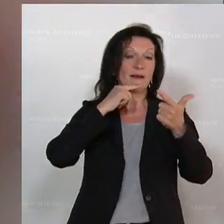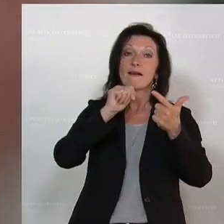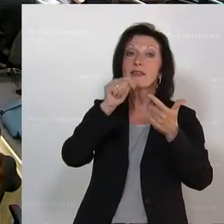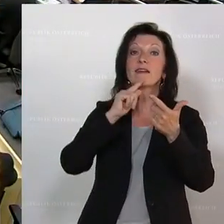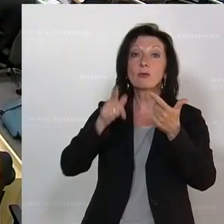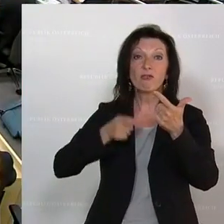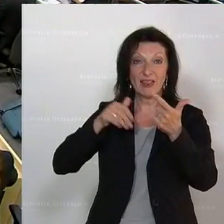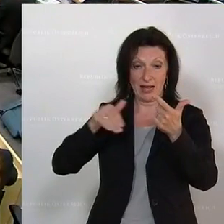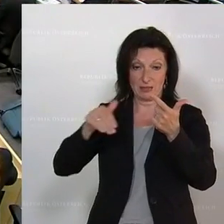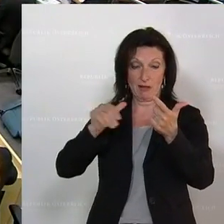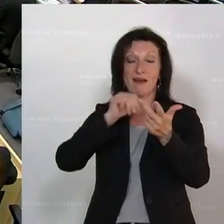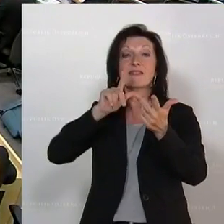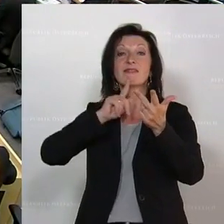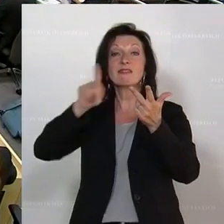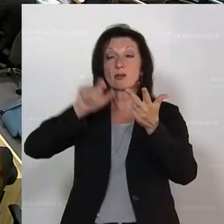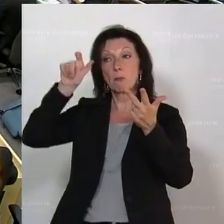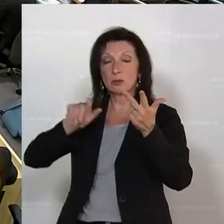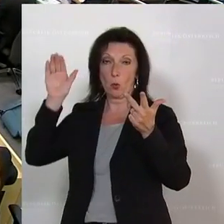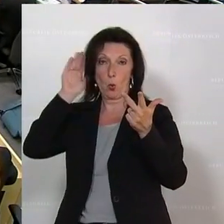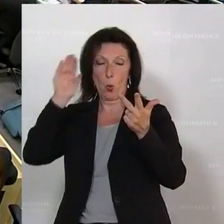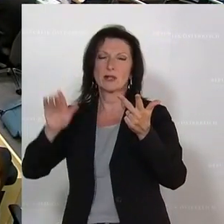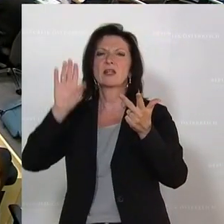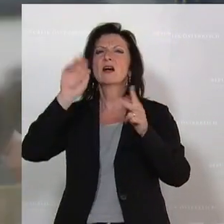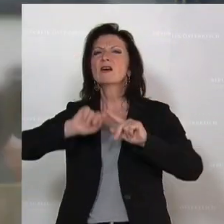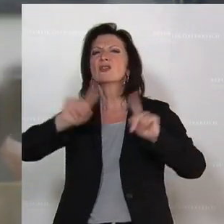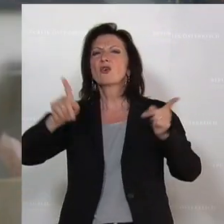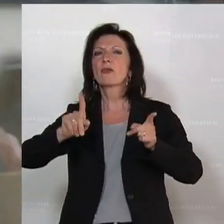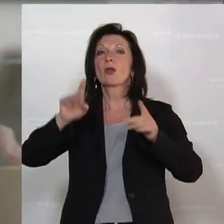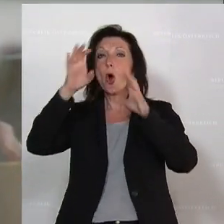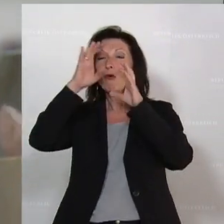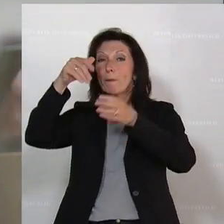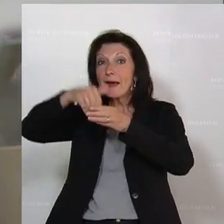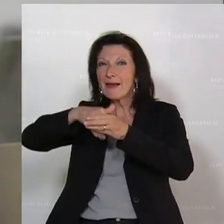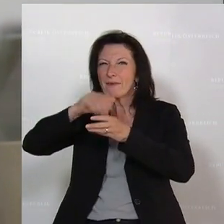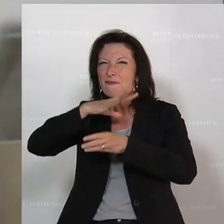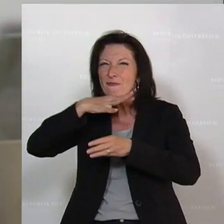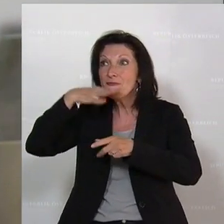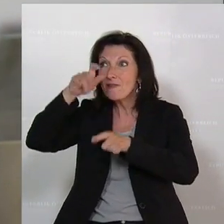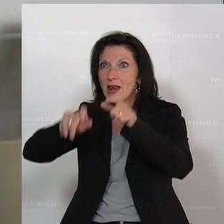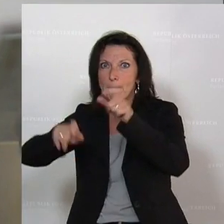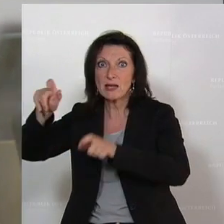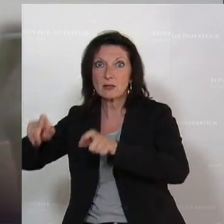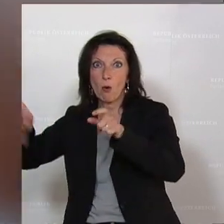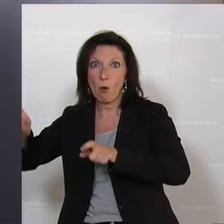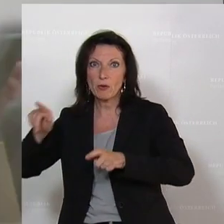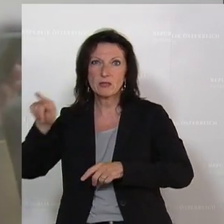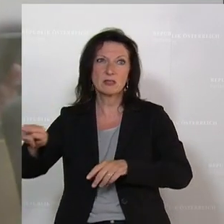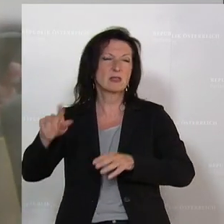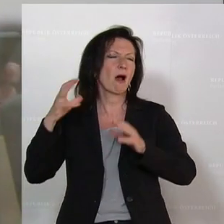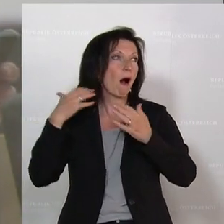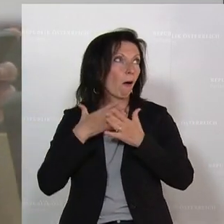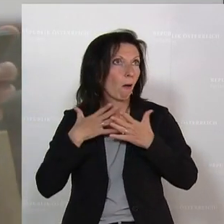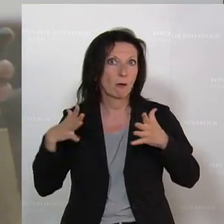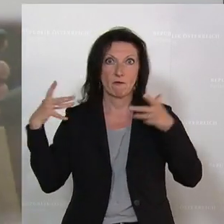das ist nicht nur der Herr Kurz, das sind ganz, ganz viele in der ÖVP, die ganz enge Verbindungen hier